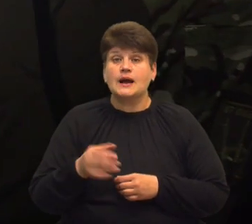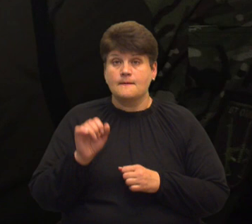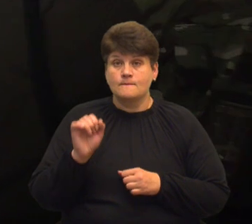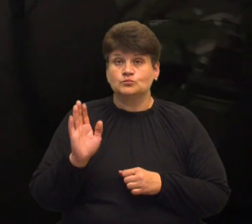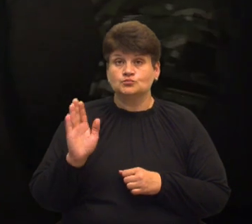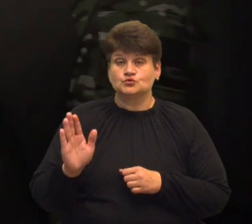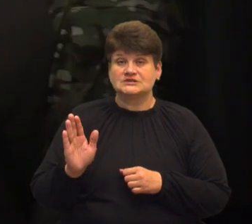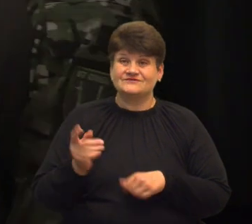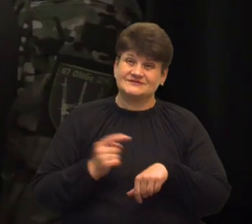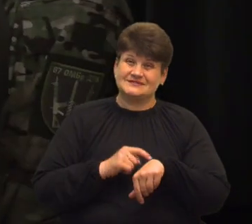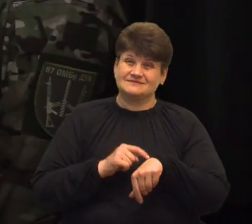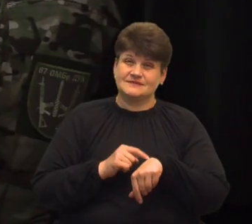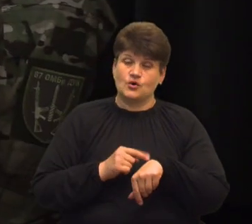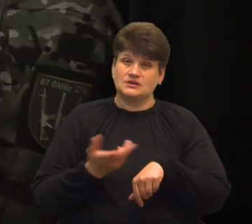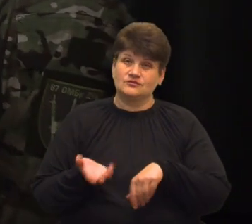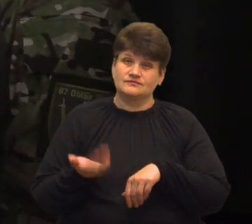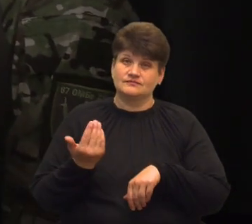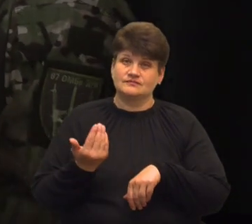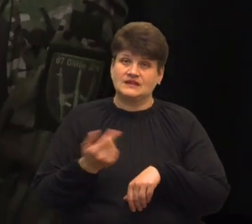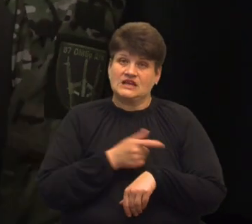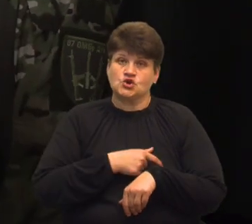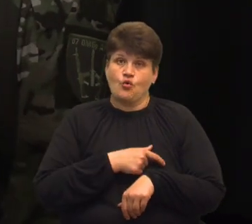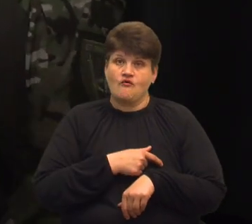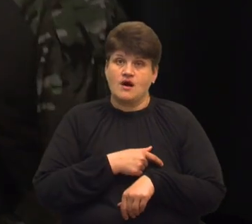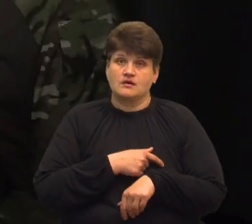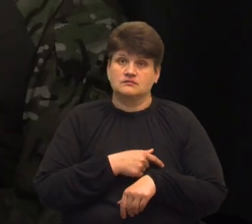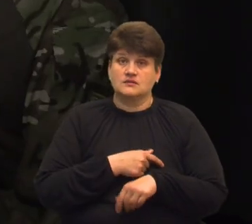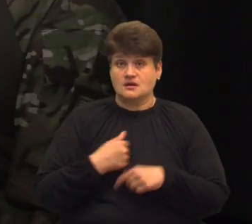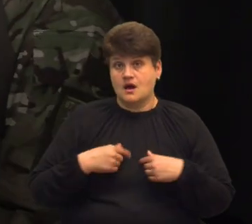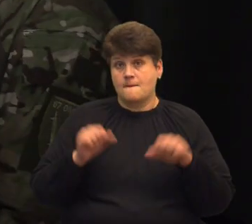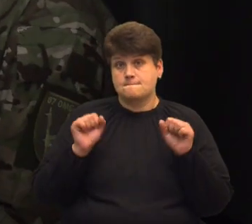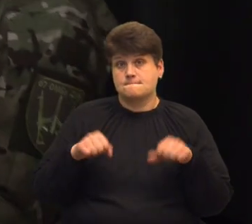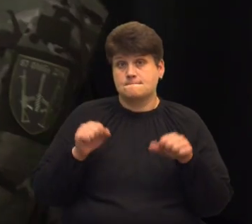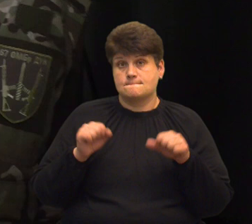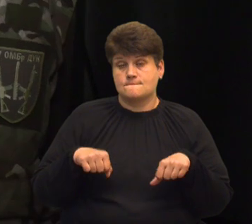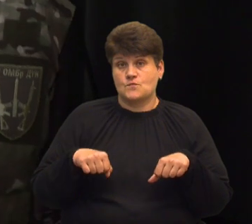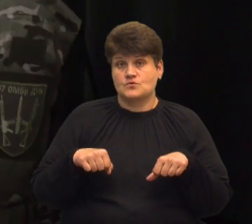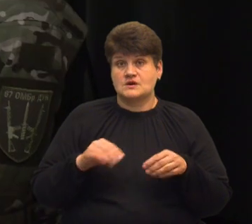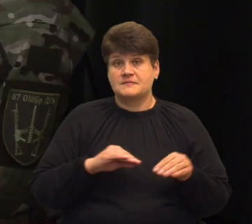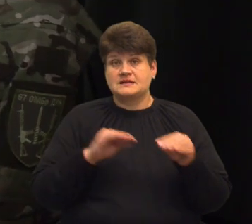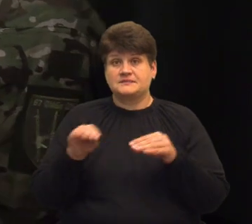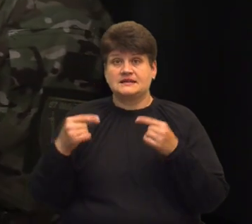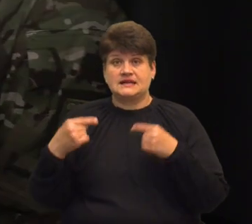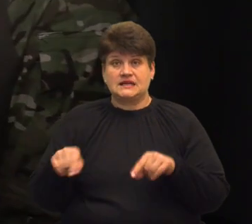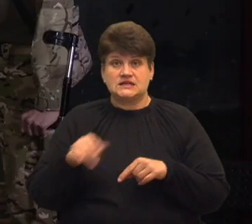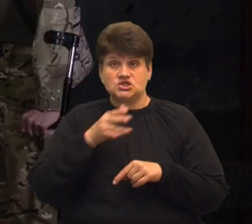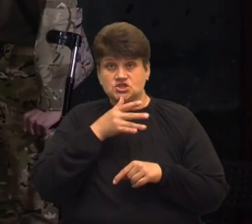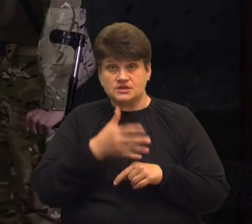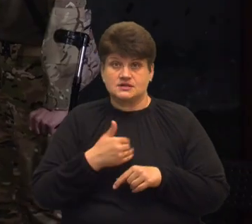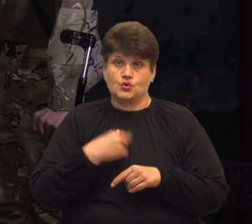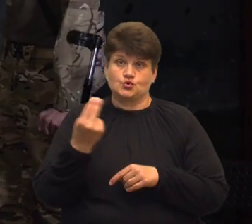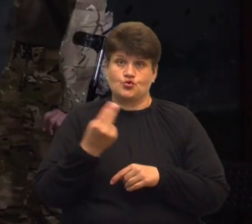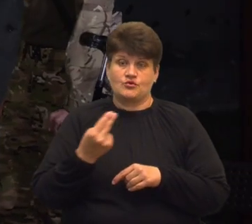таку-то годину на чергування? Він каже, я можу, але перестав мене на інший час, тому що я хочу домалювати картину.